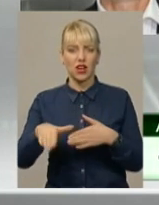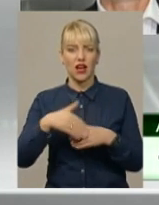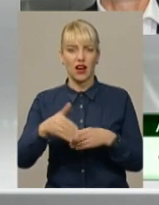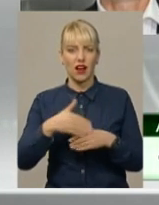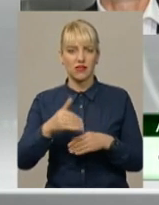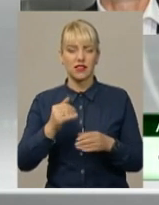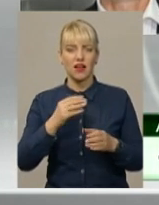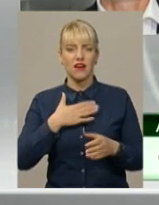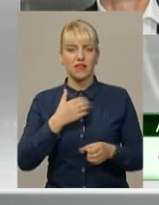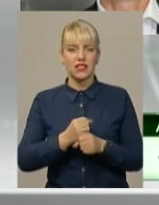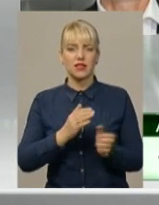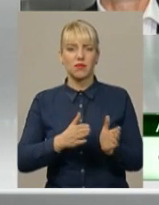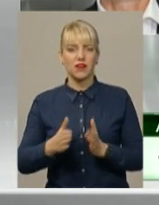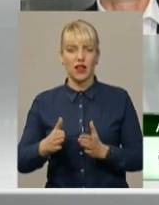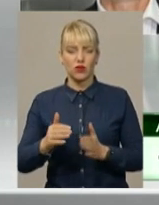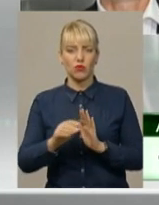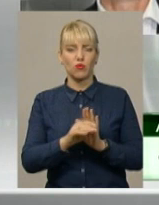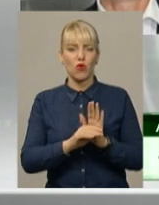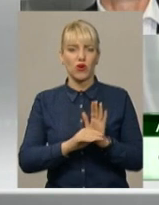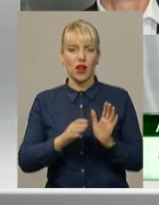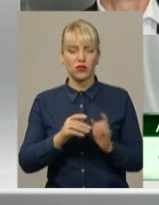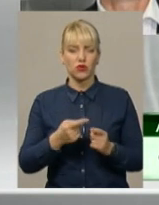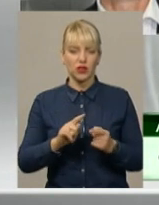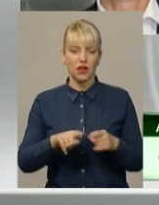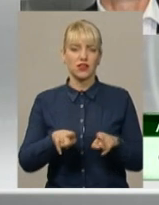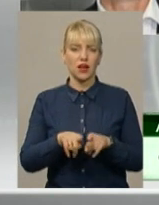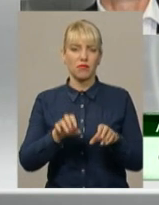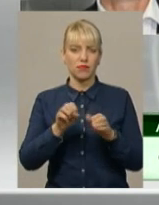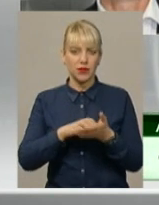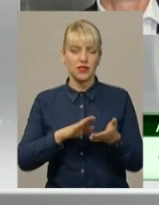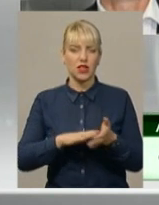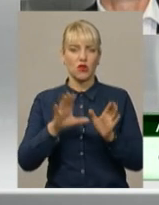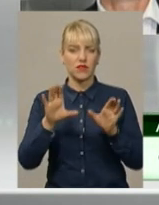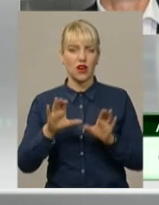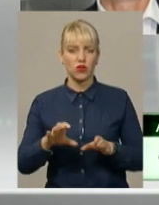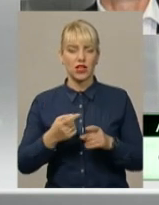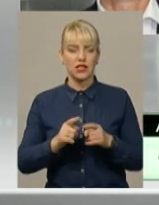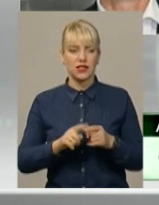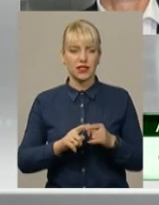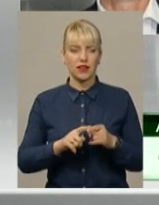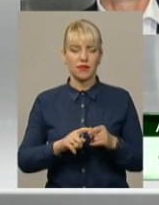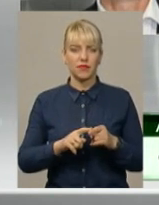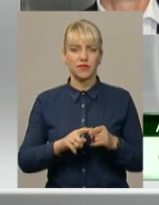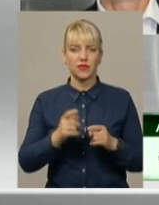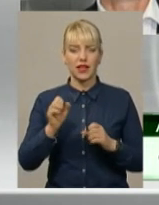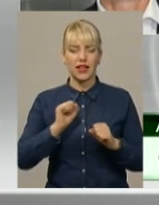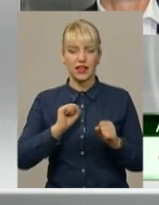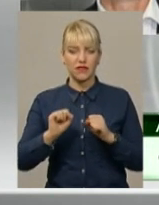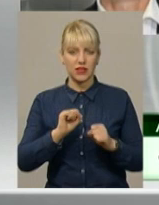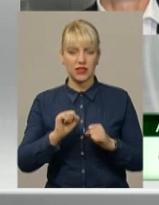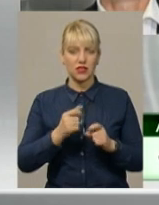порядку. І так написано в національному законодавстві, що це сприймається керівництвом